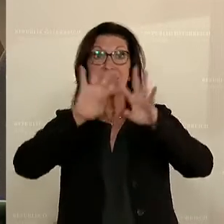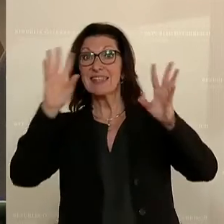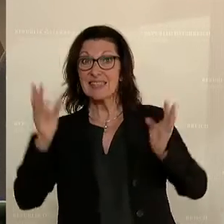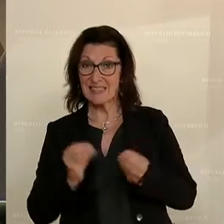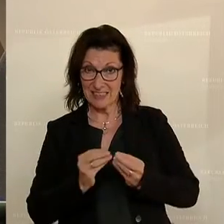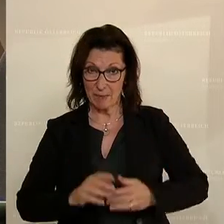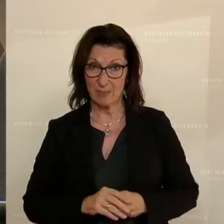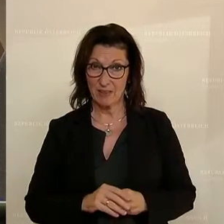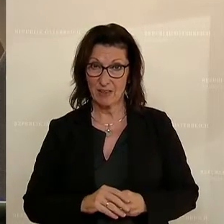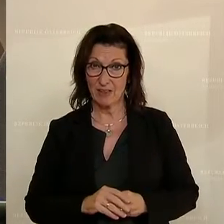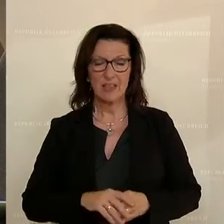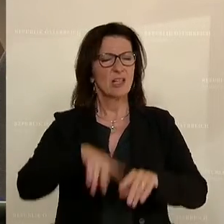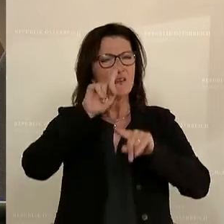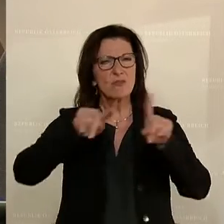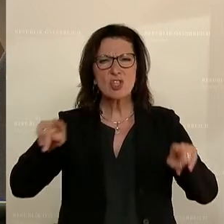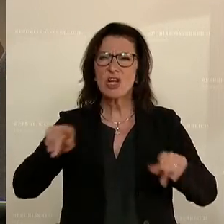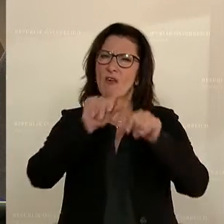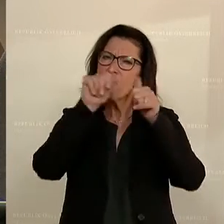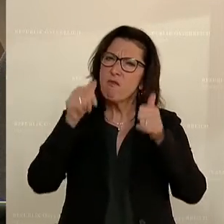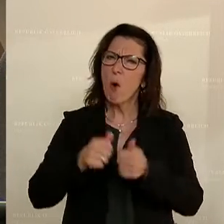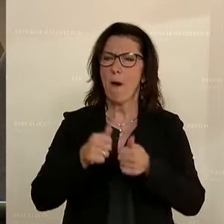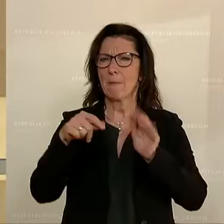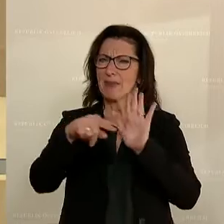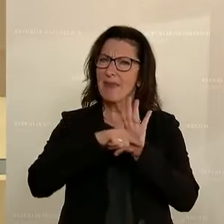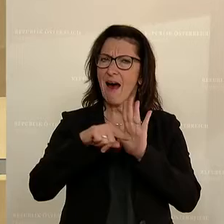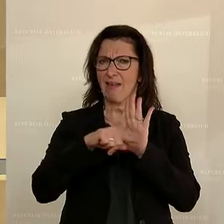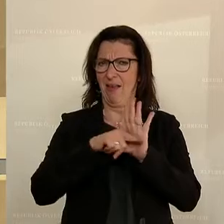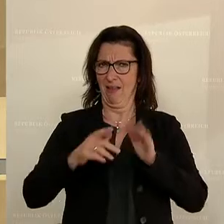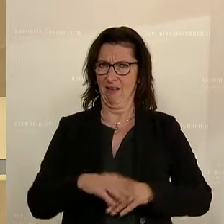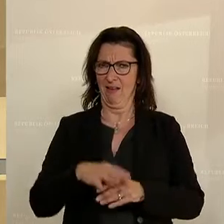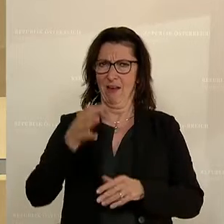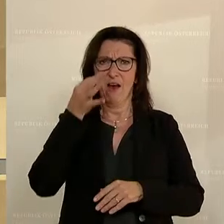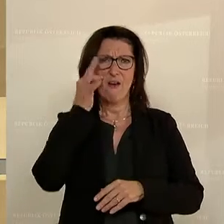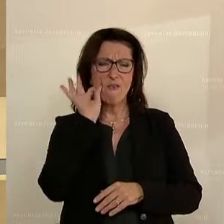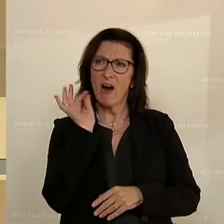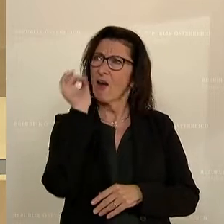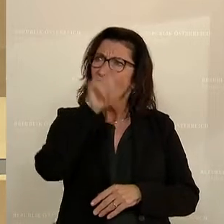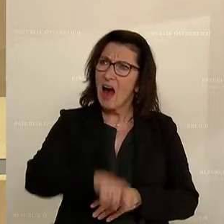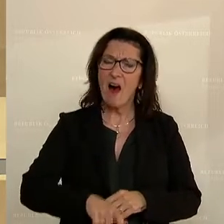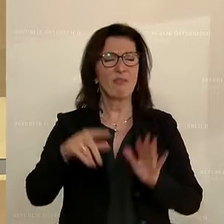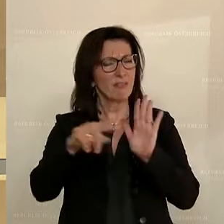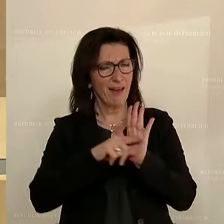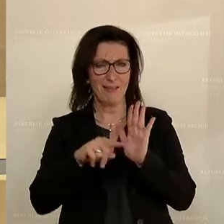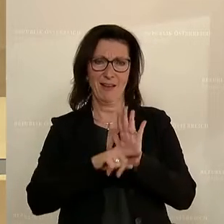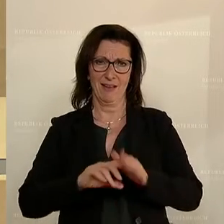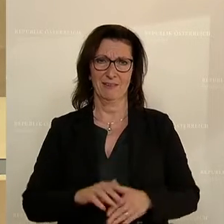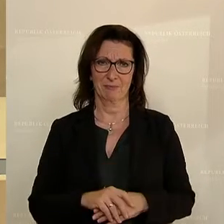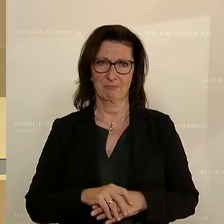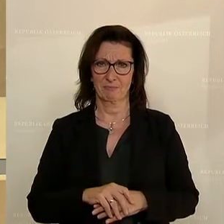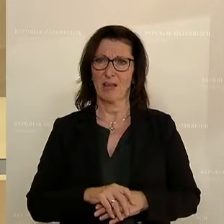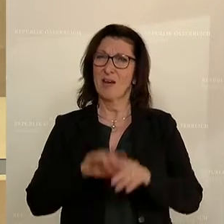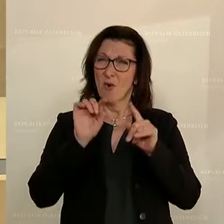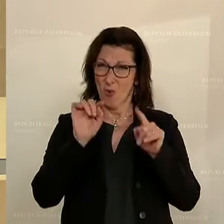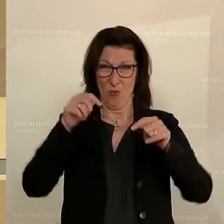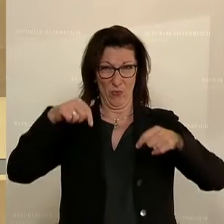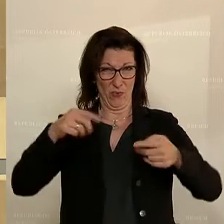verschiedene Formen von Benachteiligungen gegenüber Frauen vorhanden sind. Und unter anderem wirken sich